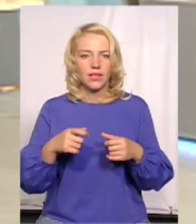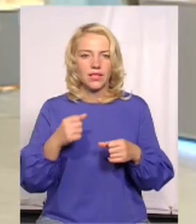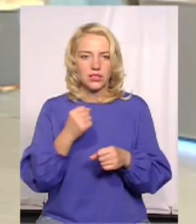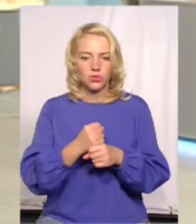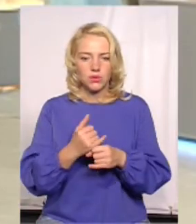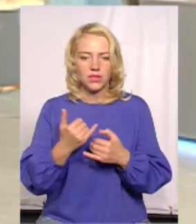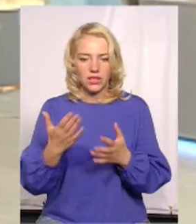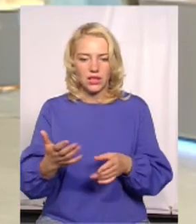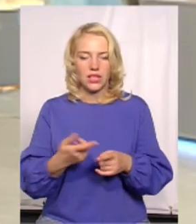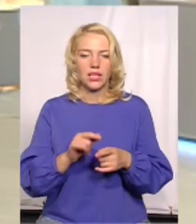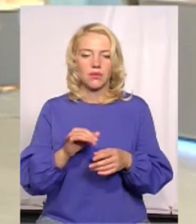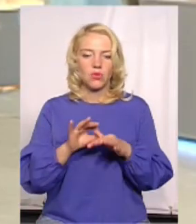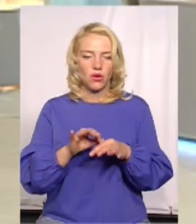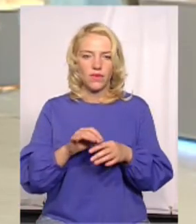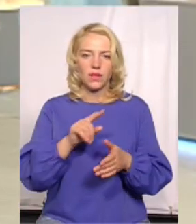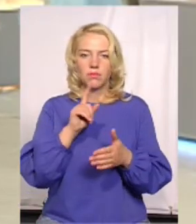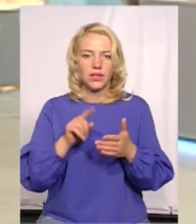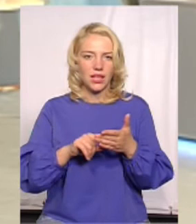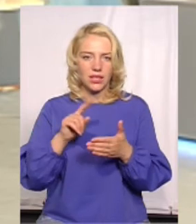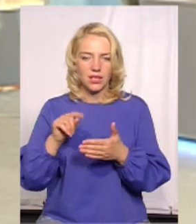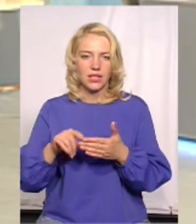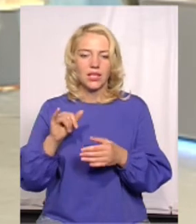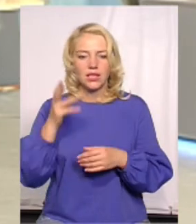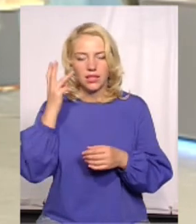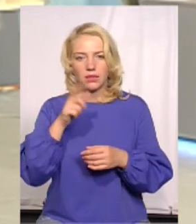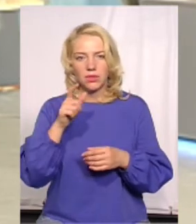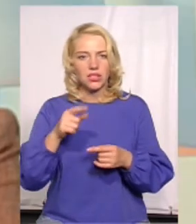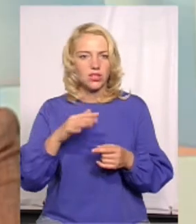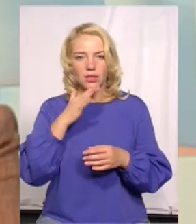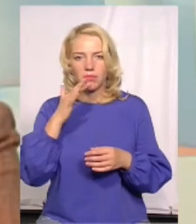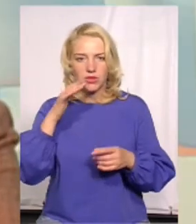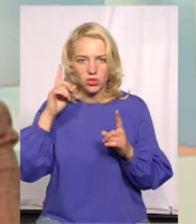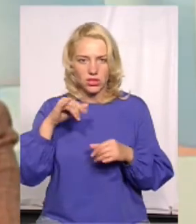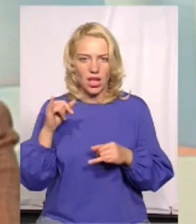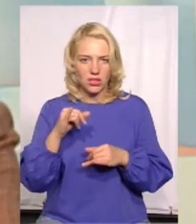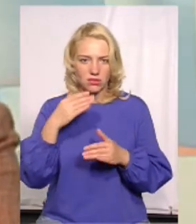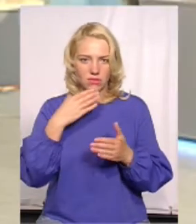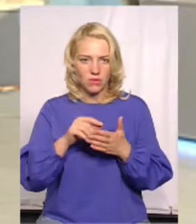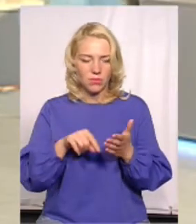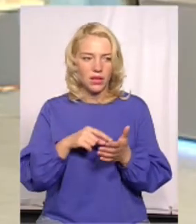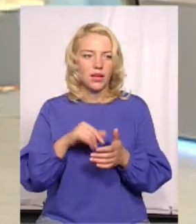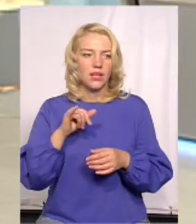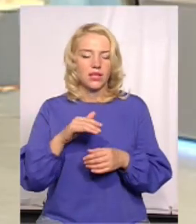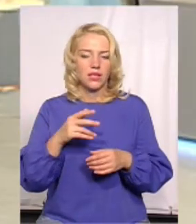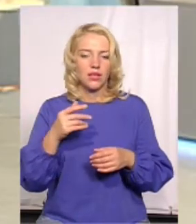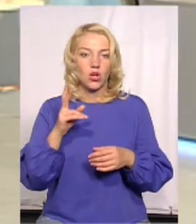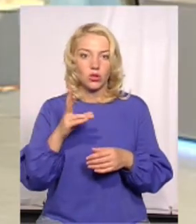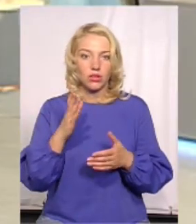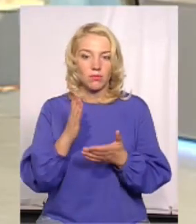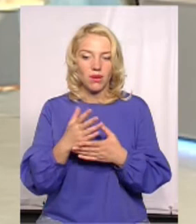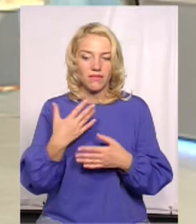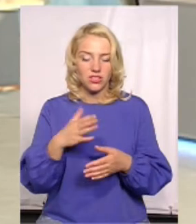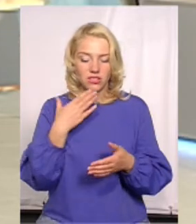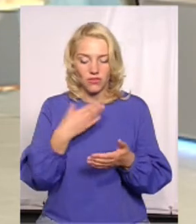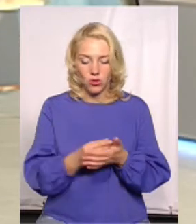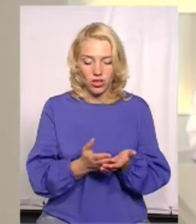низку питань, хмельничани дуже добре знають, тобто багато хто лайфхак придумав, хтось вже мав книжку,